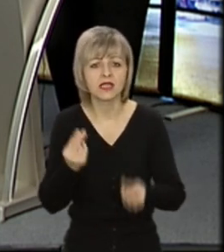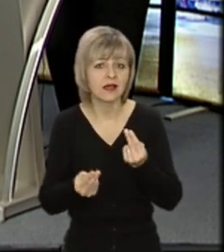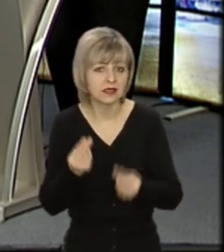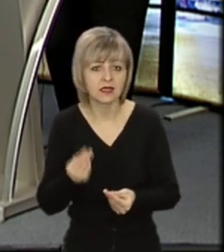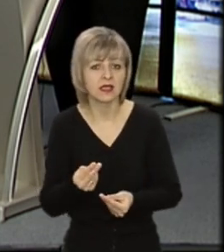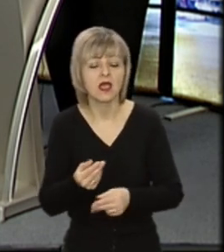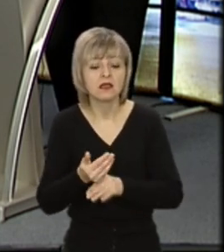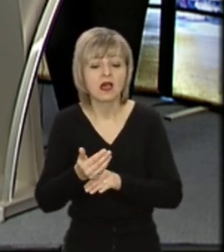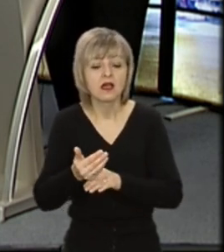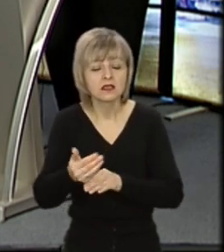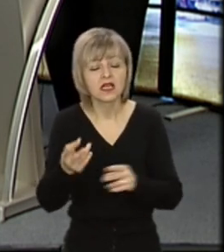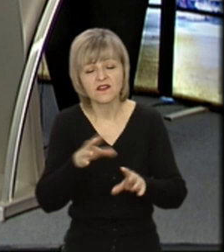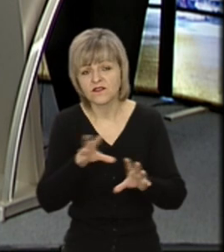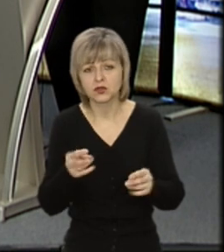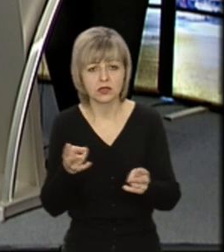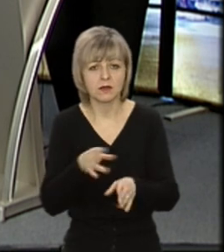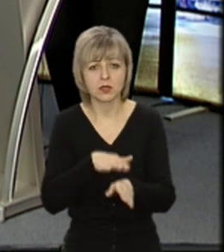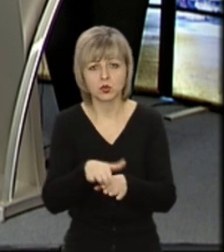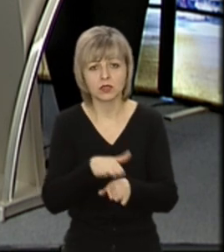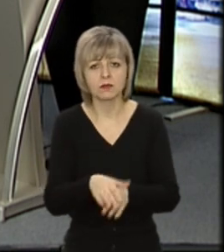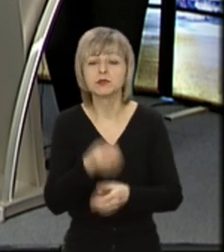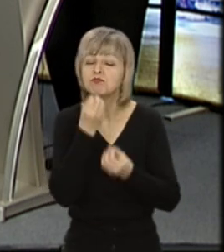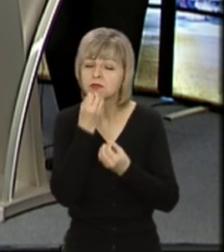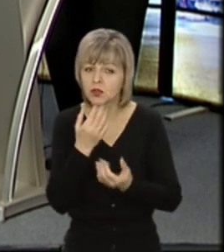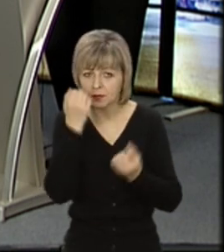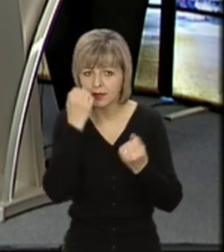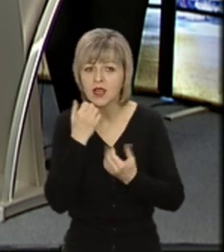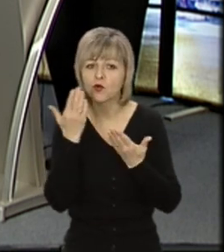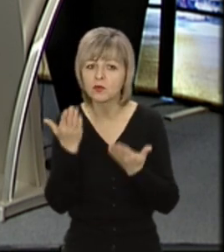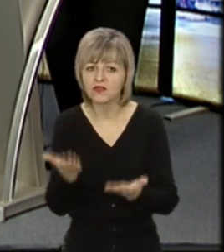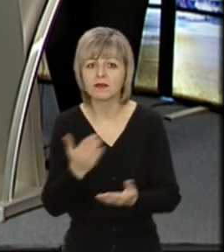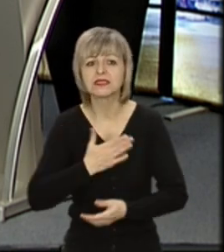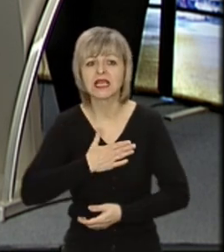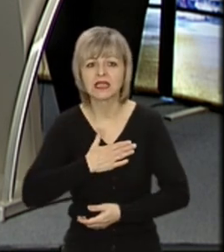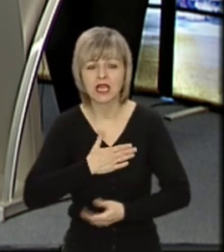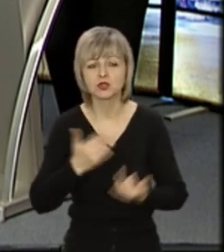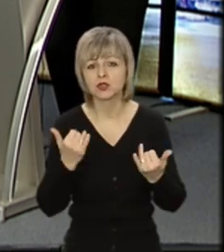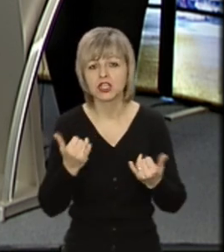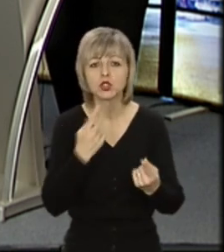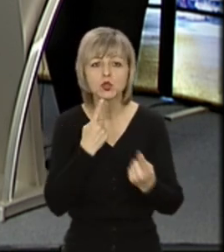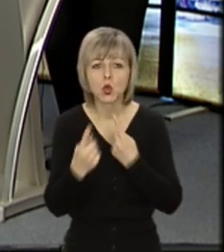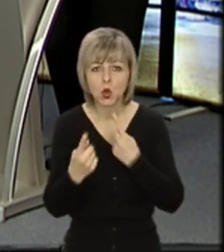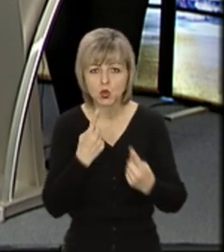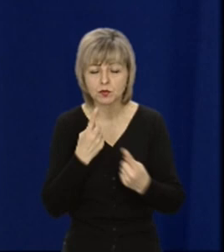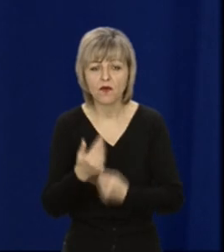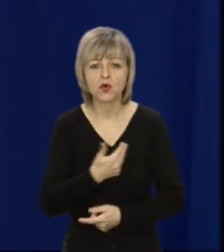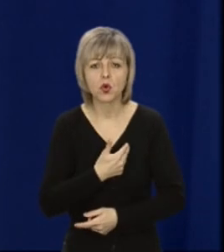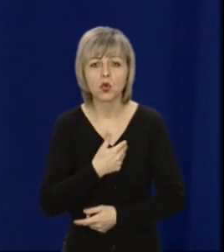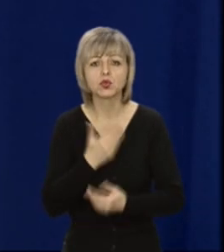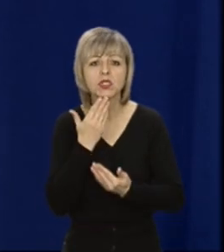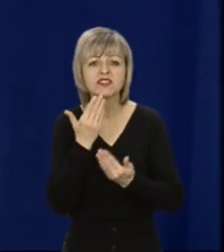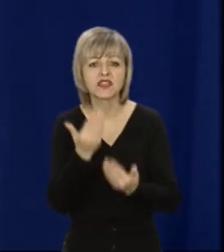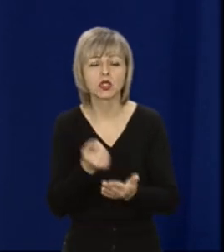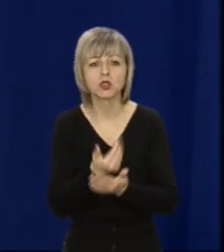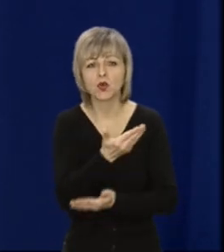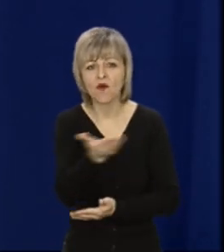дощ потрібно буде дотримуватись. Іншого виходу не має. Гаразд, дякую вам за нашу динішню, сьогоднішню розмову. Хочу звернутися до